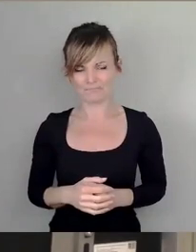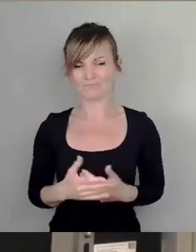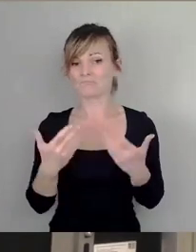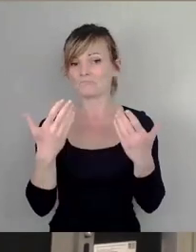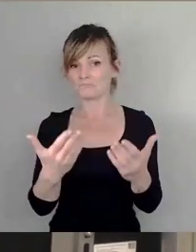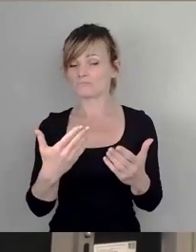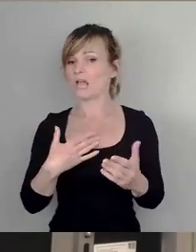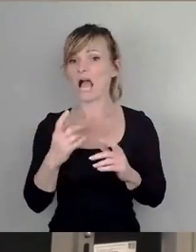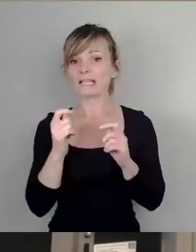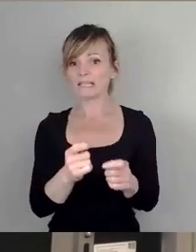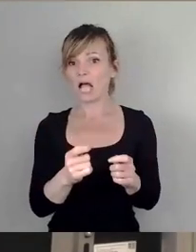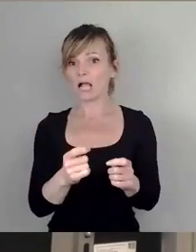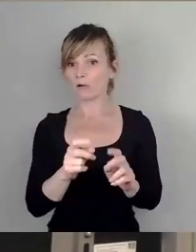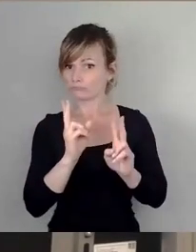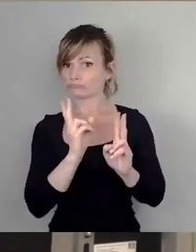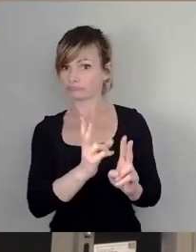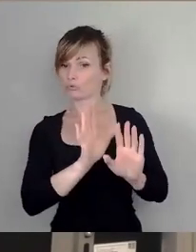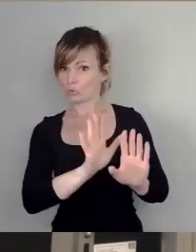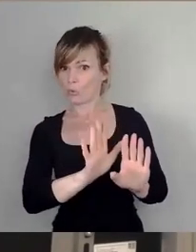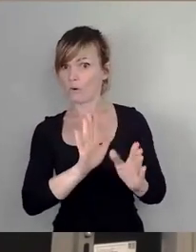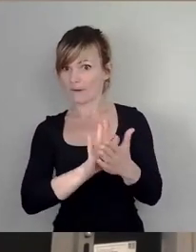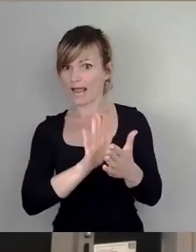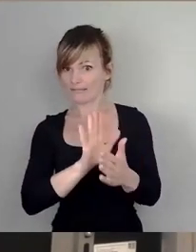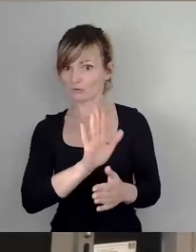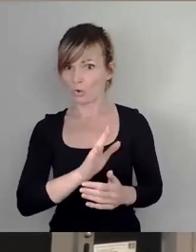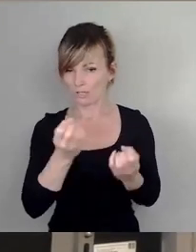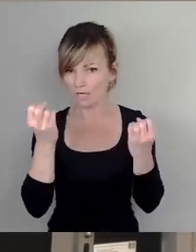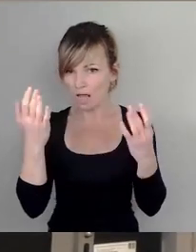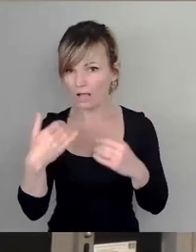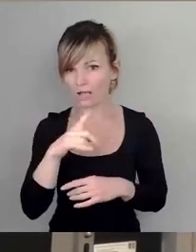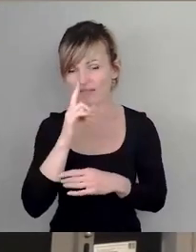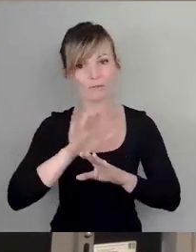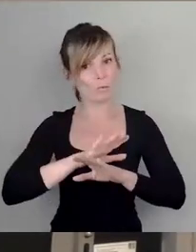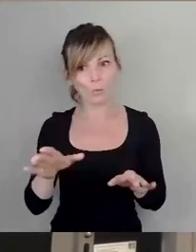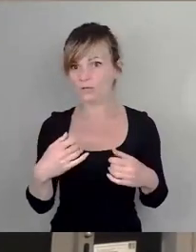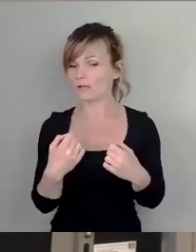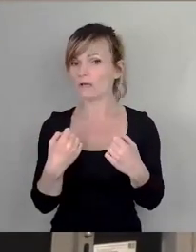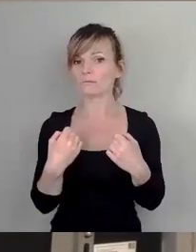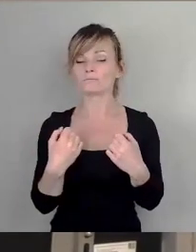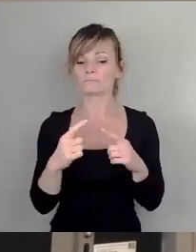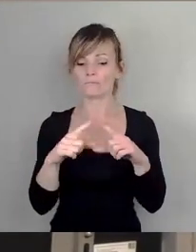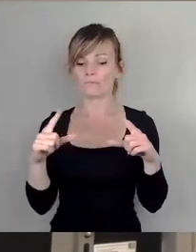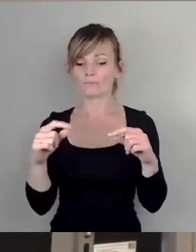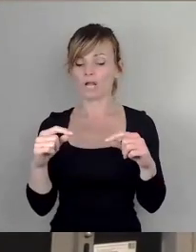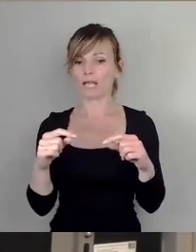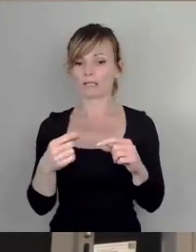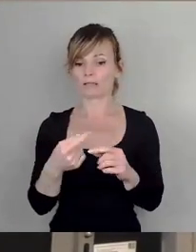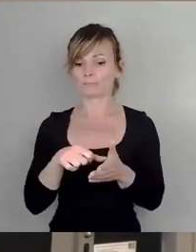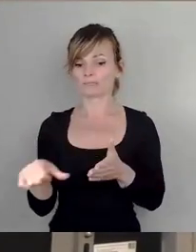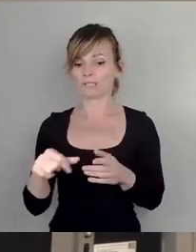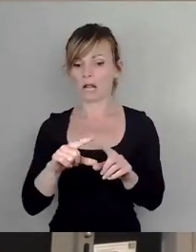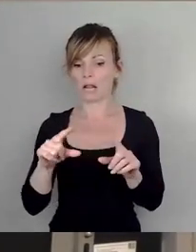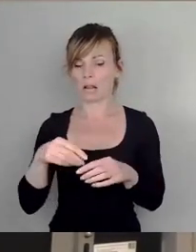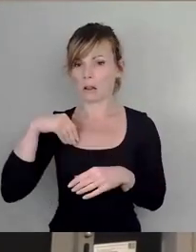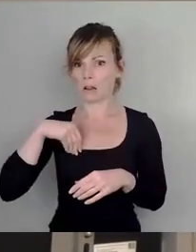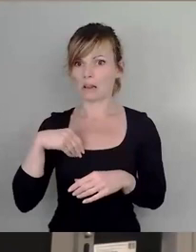will er auch nicht. Es soll natürlich, wenn ich ohne Fahrschein gefahren bin, trotzdem Strafen geben. Es soll trotzdem